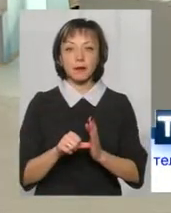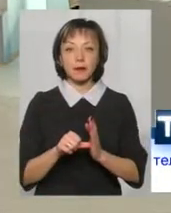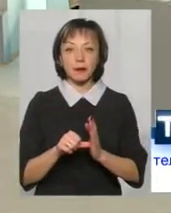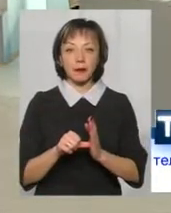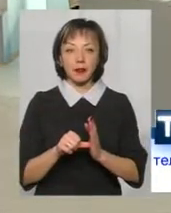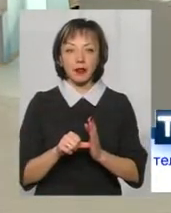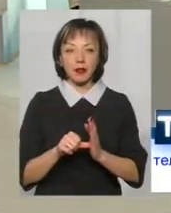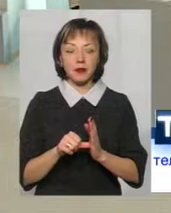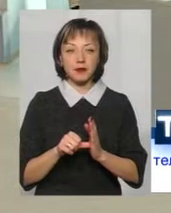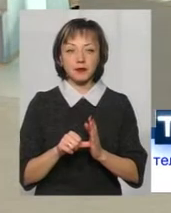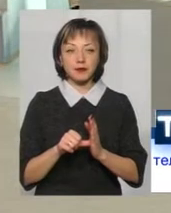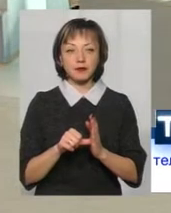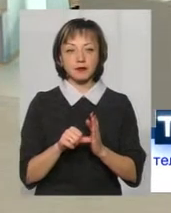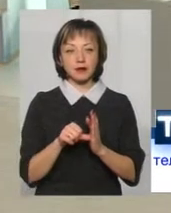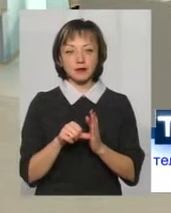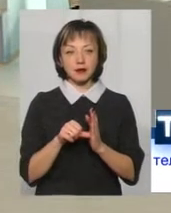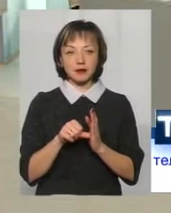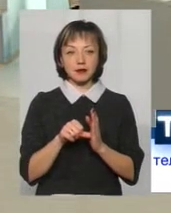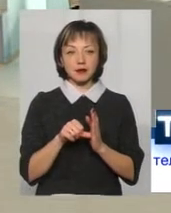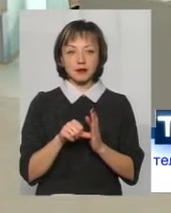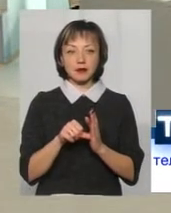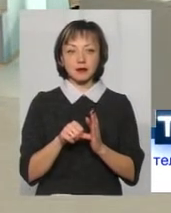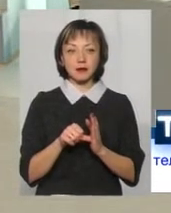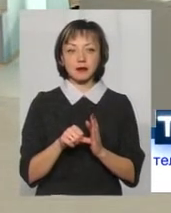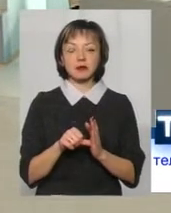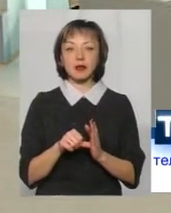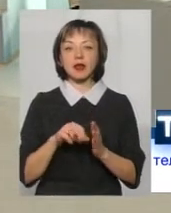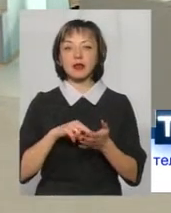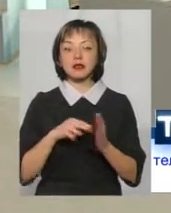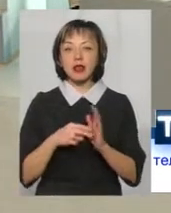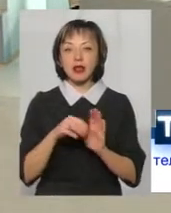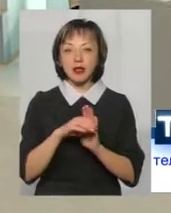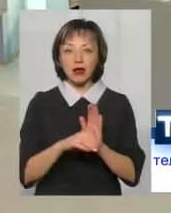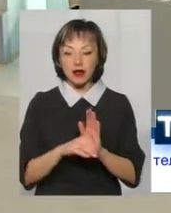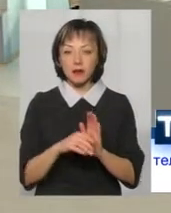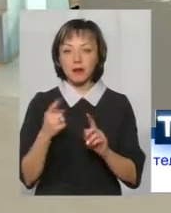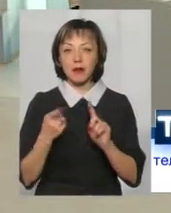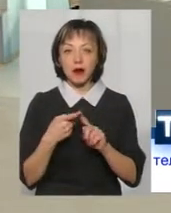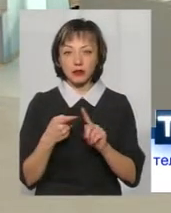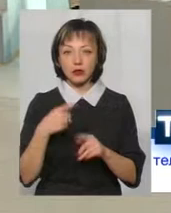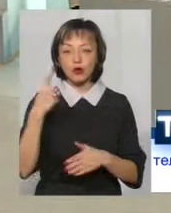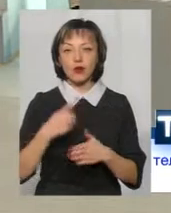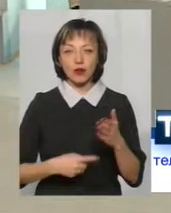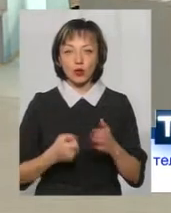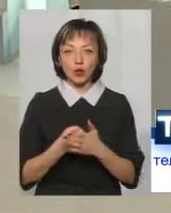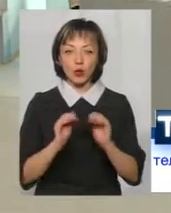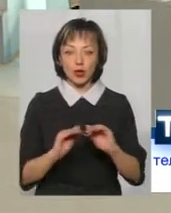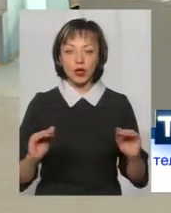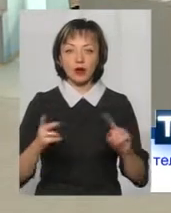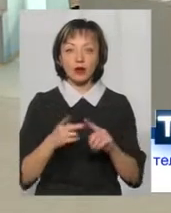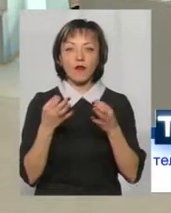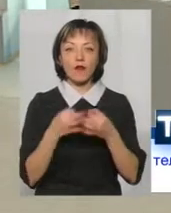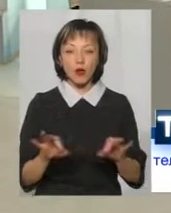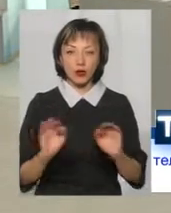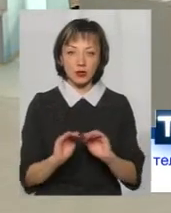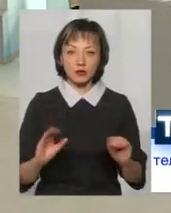Тобто, стратегія передбачає, перше, довіру до дітей, друге, волю